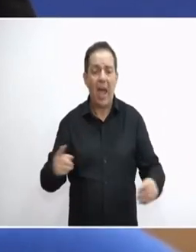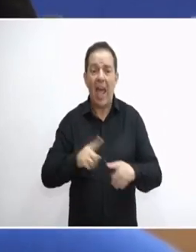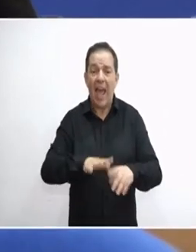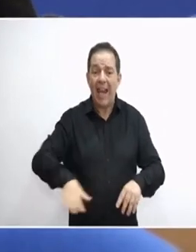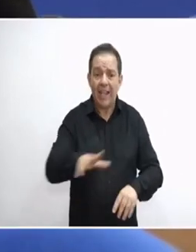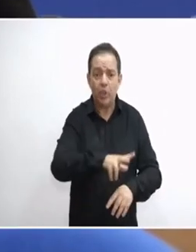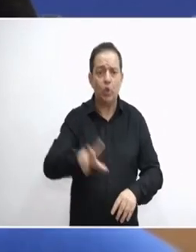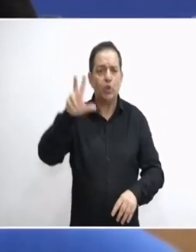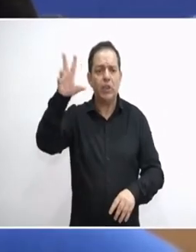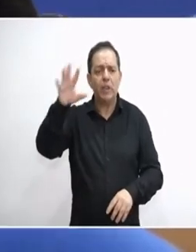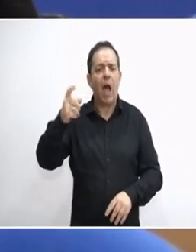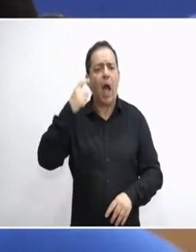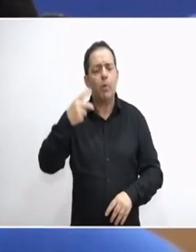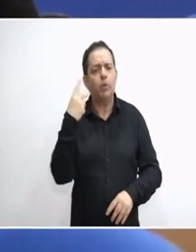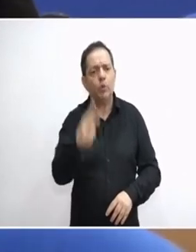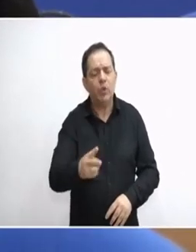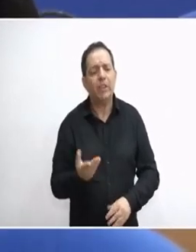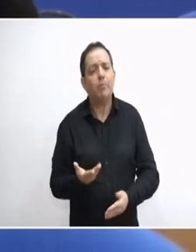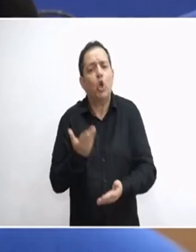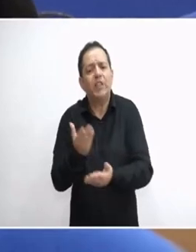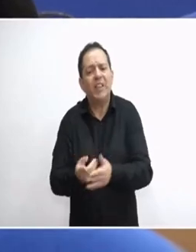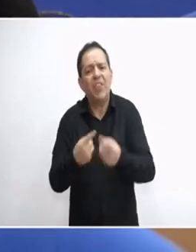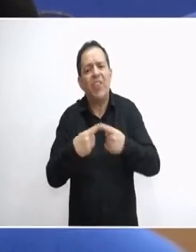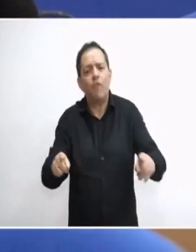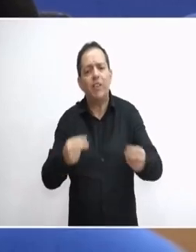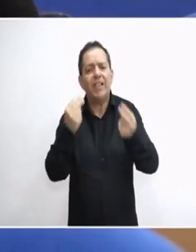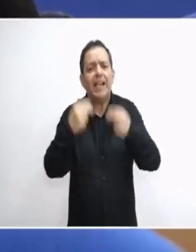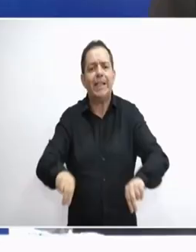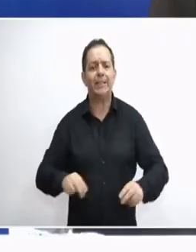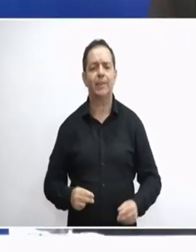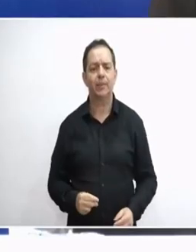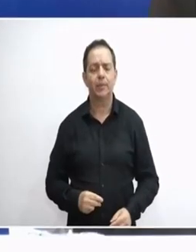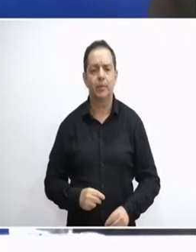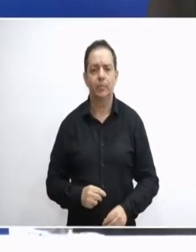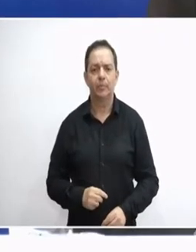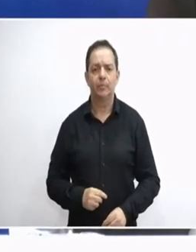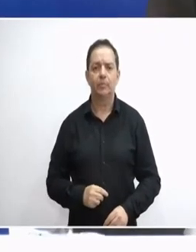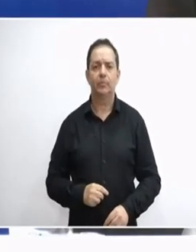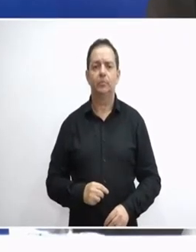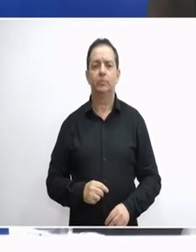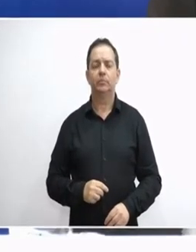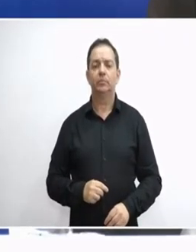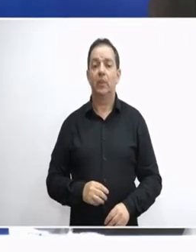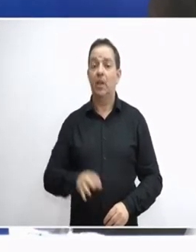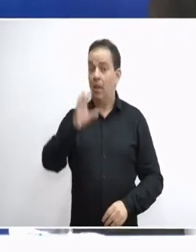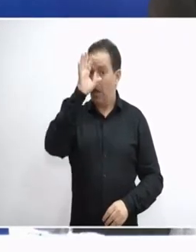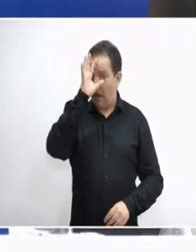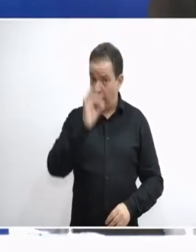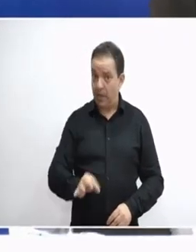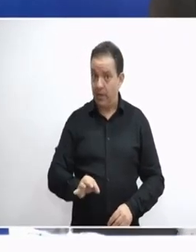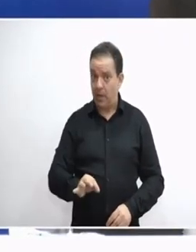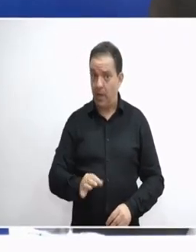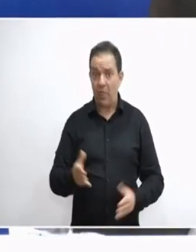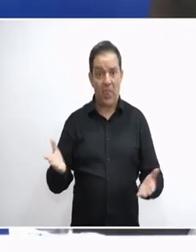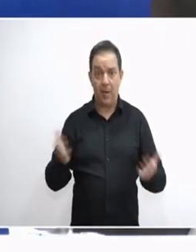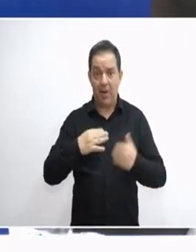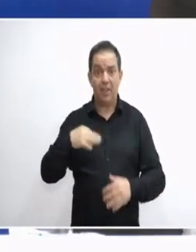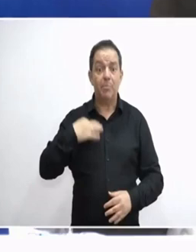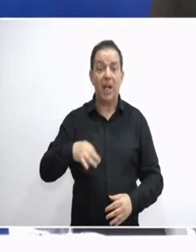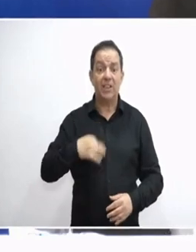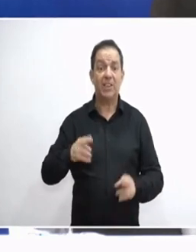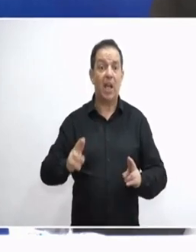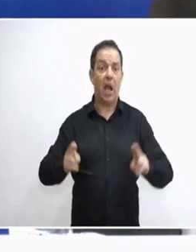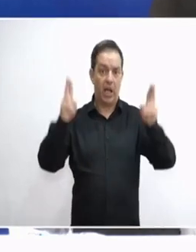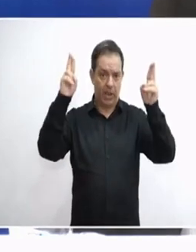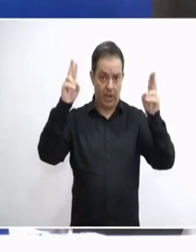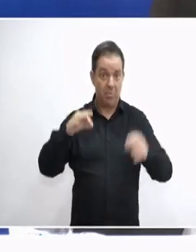Ελλήνων Συνέλευσης γι' αυτό και αν προτείνει διαφορετικές λύσεις. Ναι, η αλήθεια είναι ότι δεν υπάρχει πράσινη ενέργεια. Είδαμε